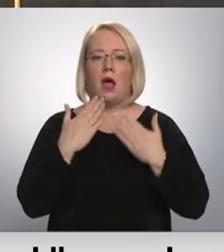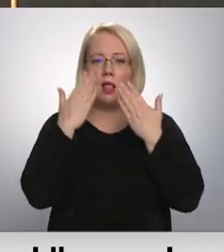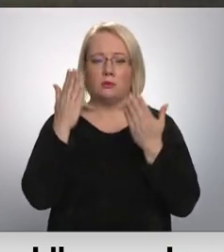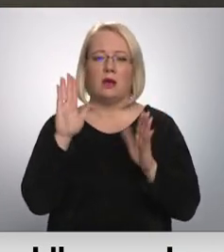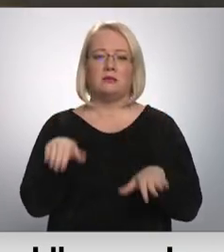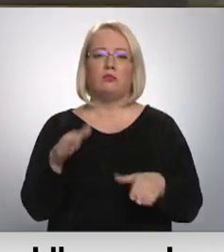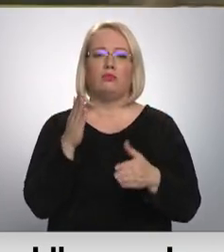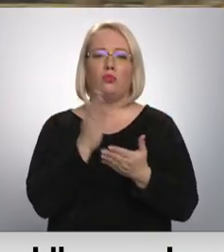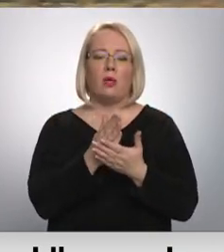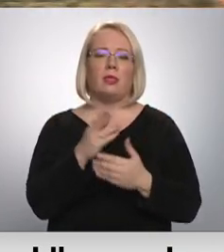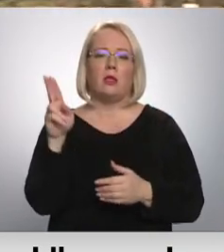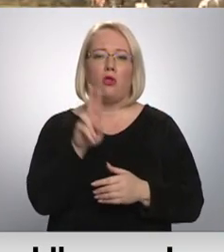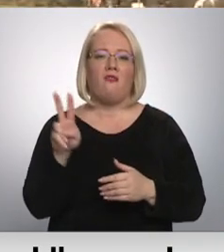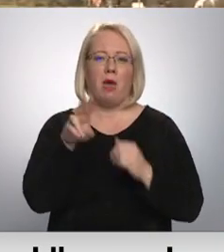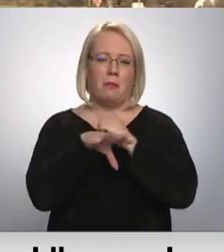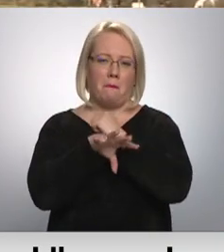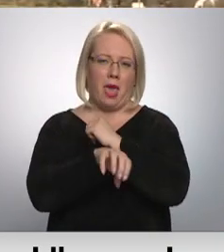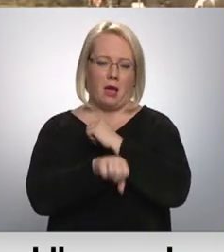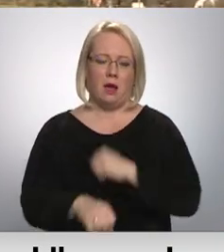beigās. Jānis Spruģis cins, Jānis Golbergs, TV Kūrzeme.